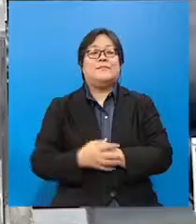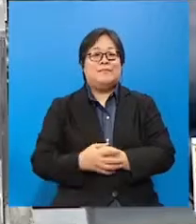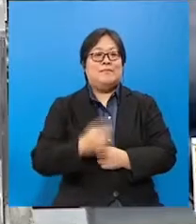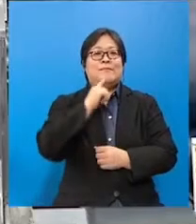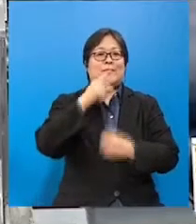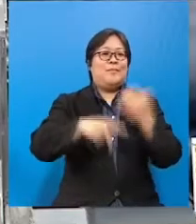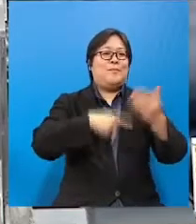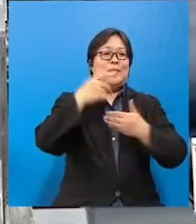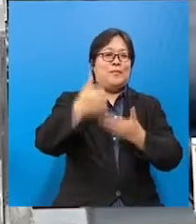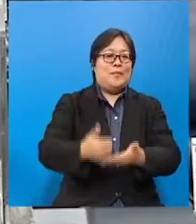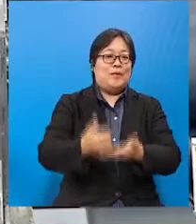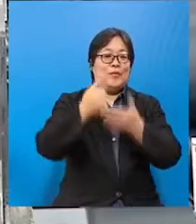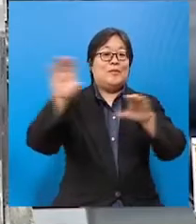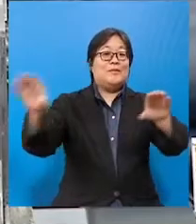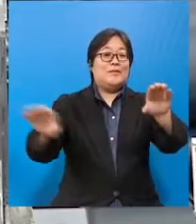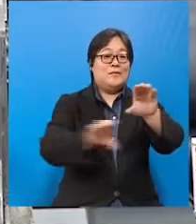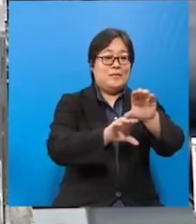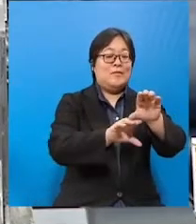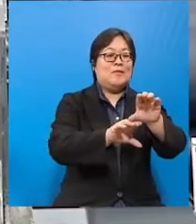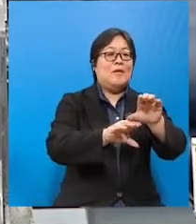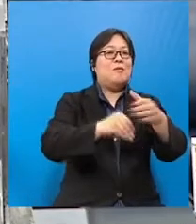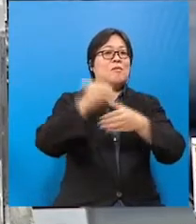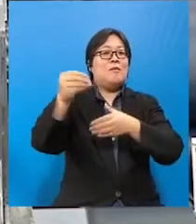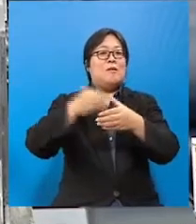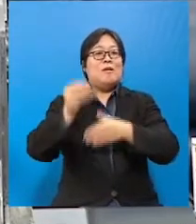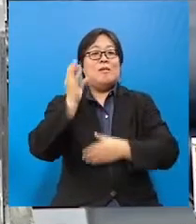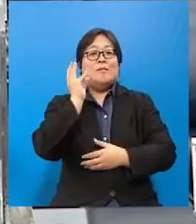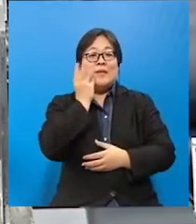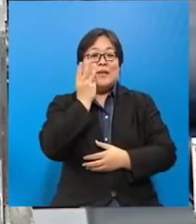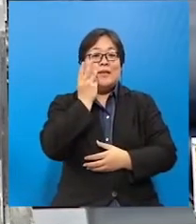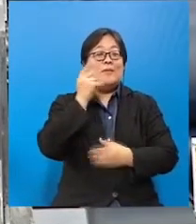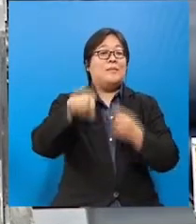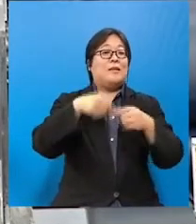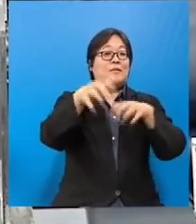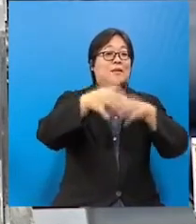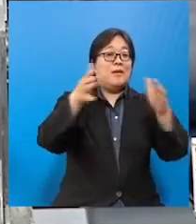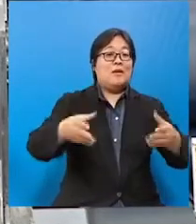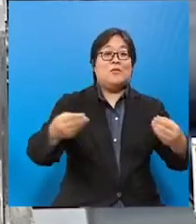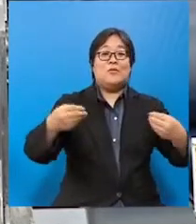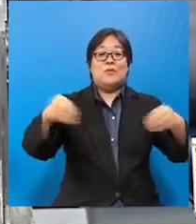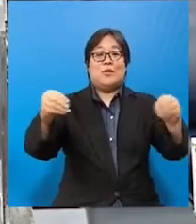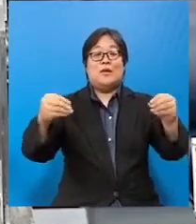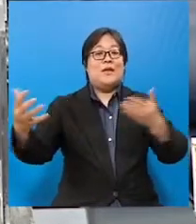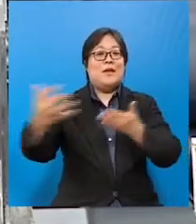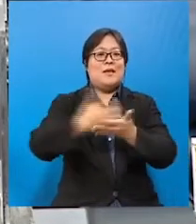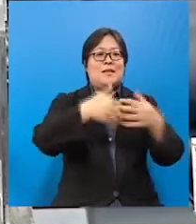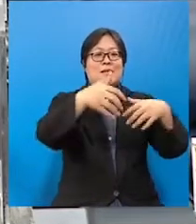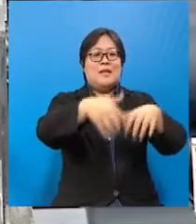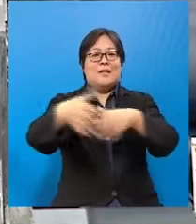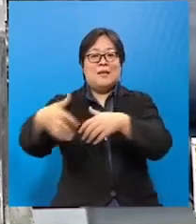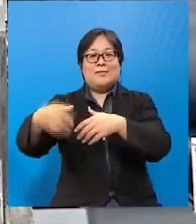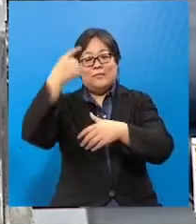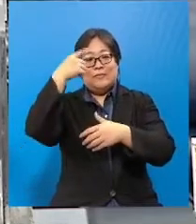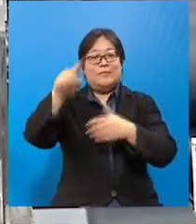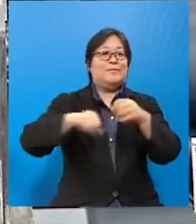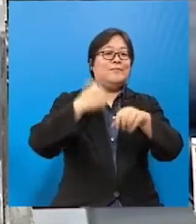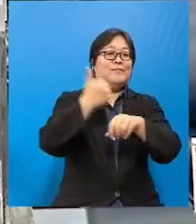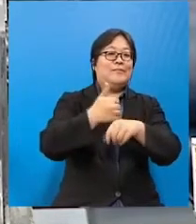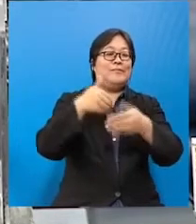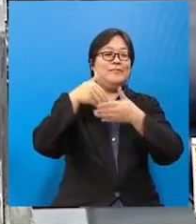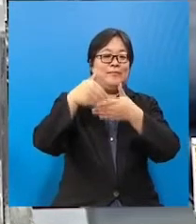program bantuan subsidi bagi output pertanian apabila pesawat menjualkan hasil tanaman bagi mendapatkan